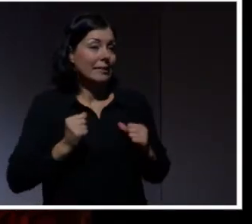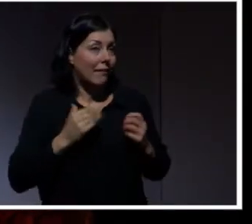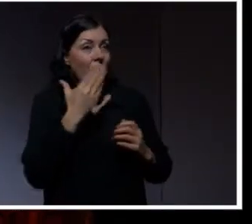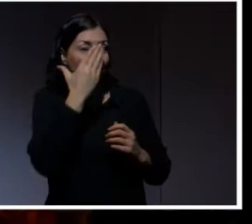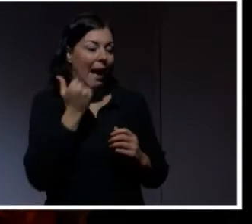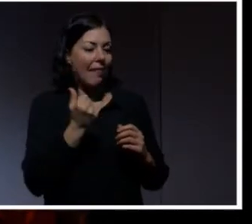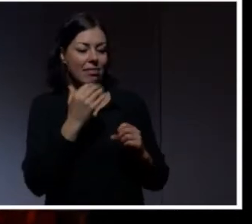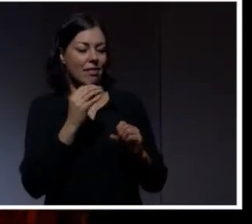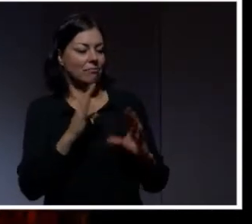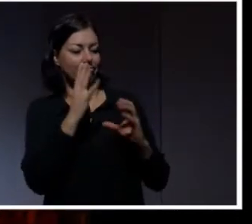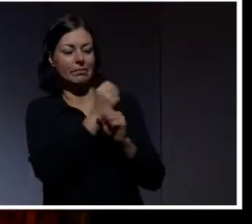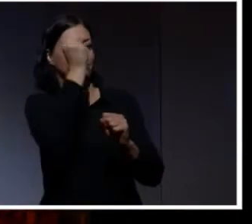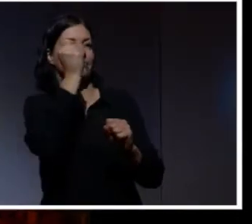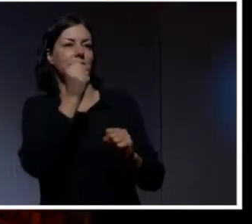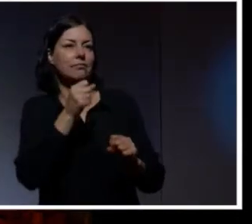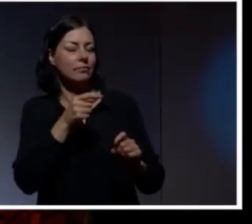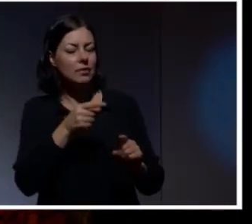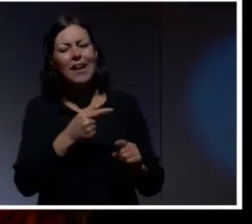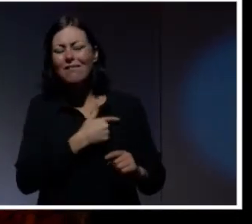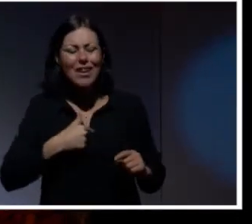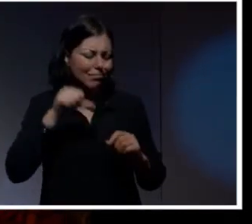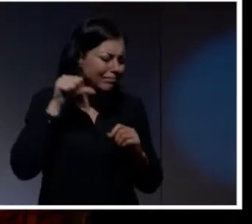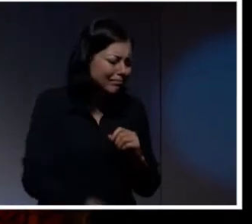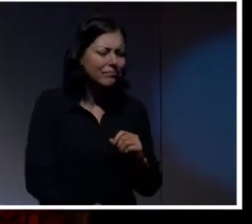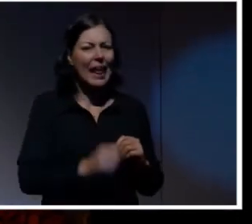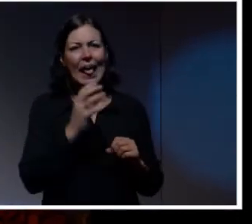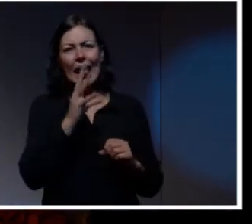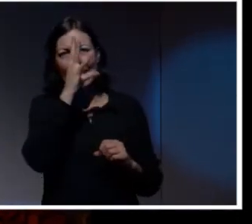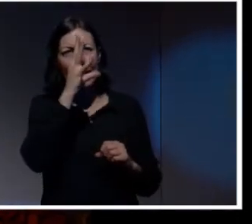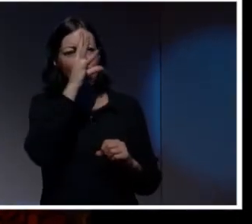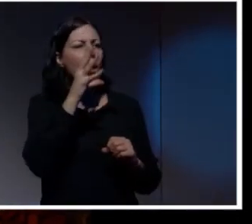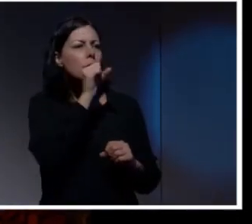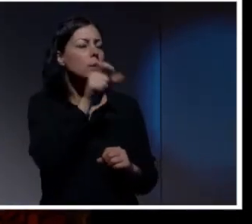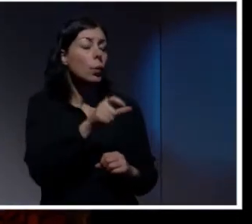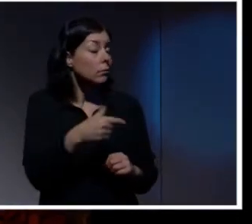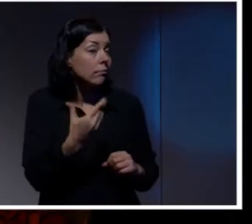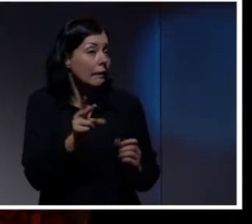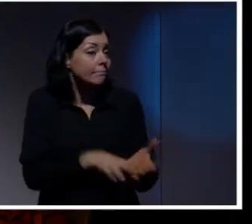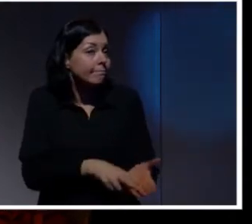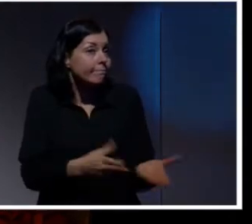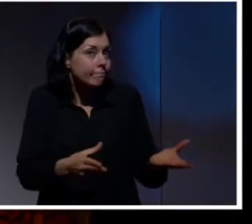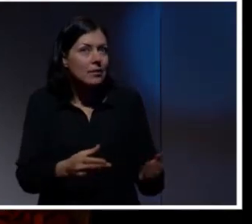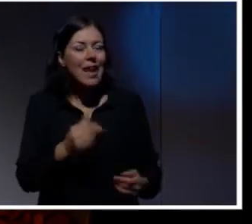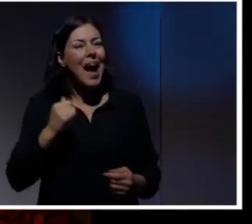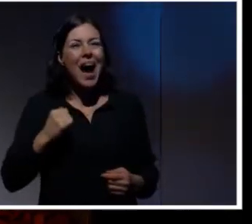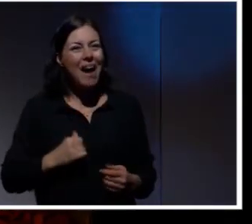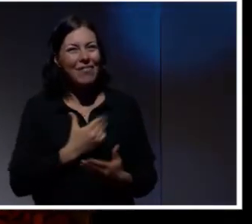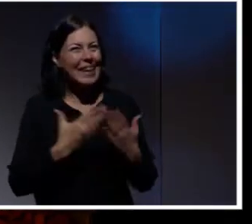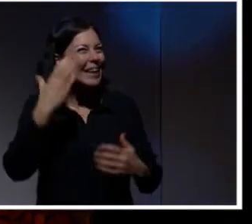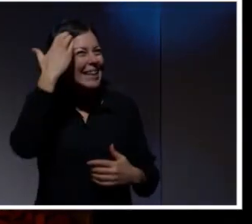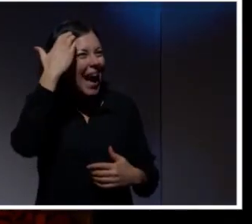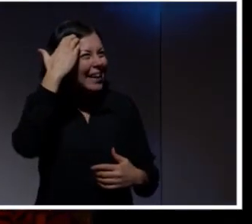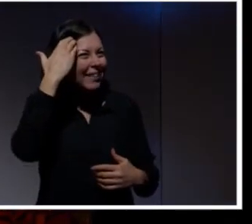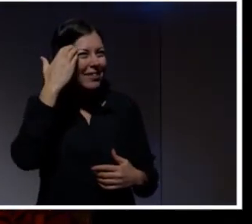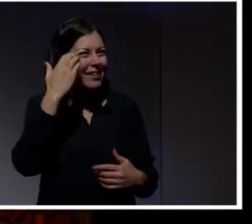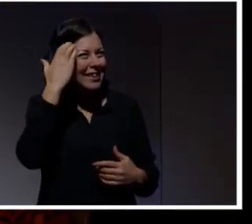vi är urusla på att hitta på lösenord. Det är så. Så använd inte hjärnan. För